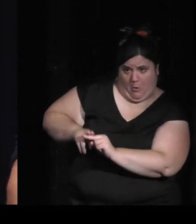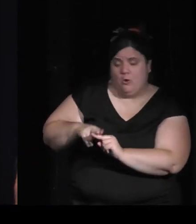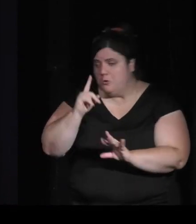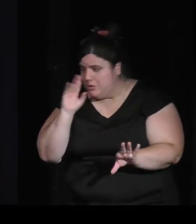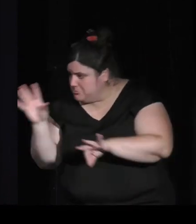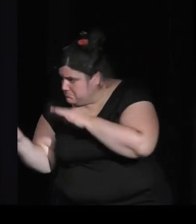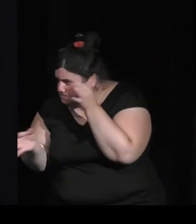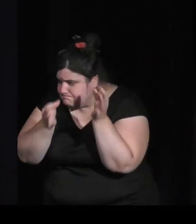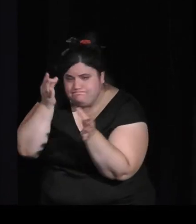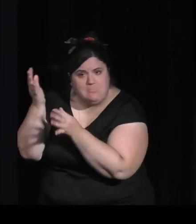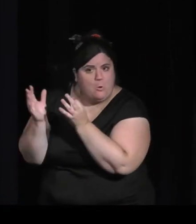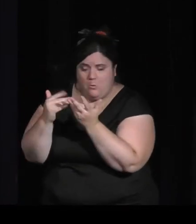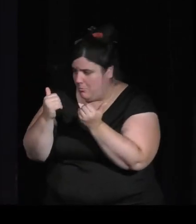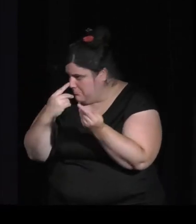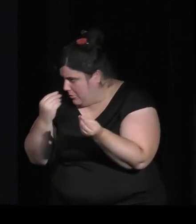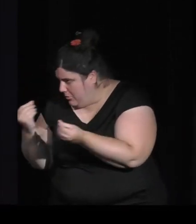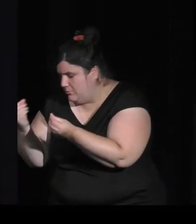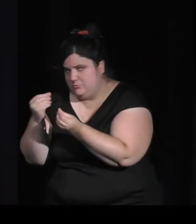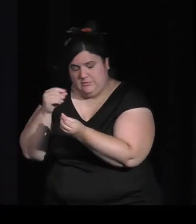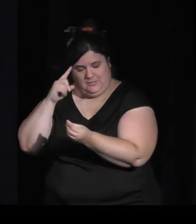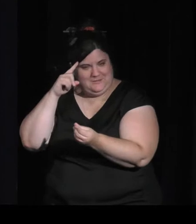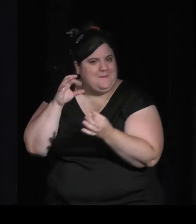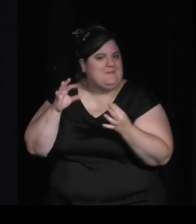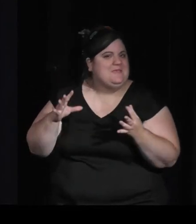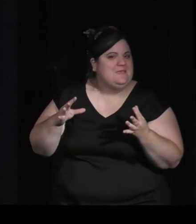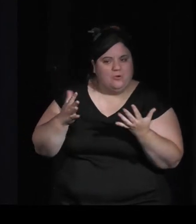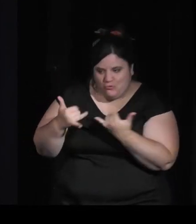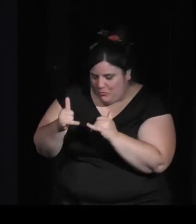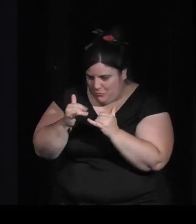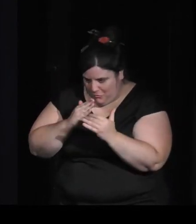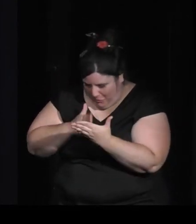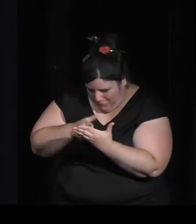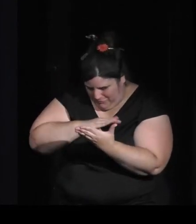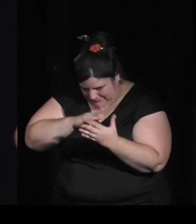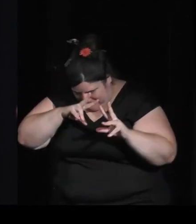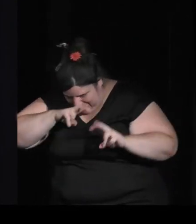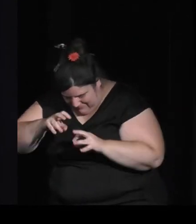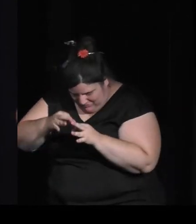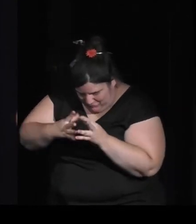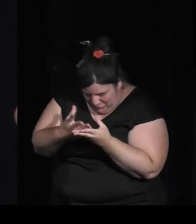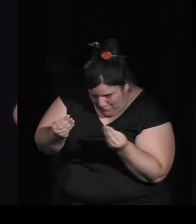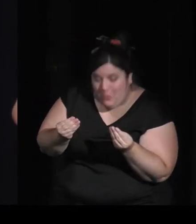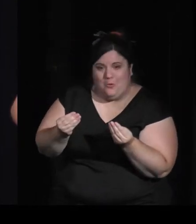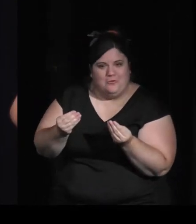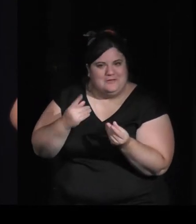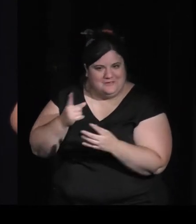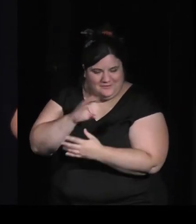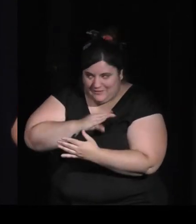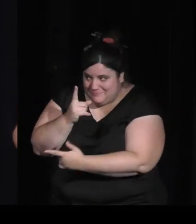la région de son enfance qui est le titre du jeu. C'est bien ça.